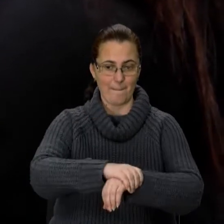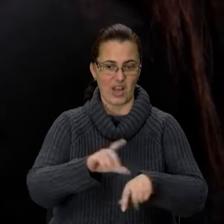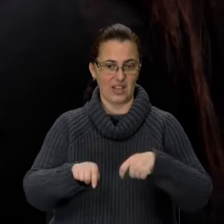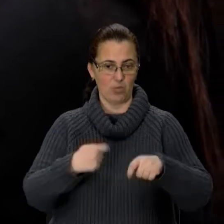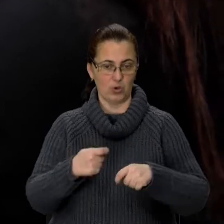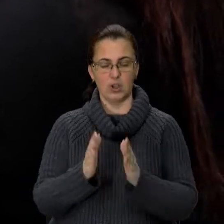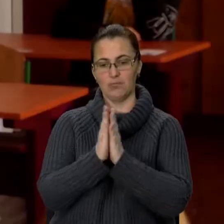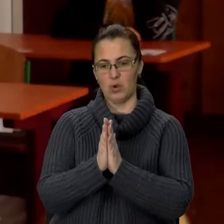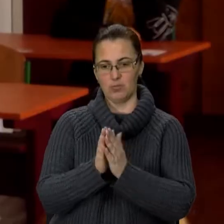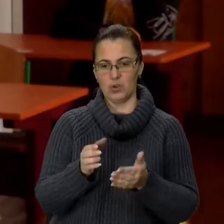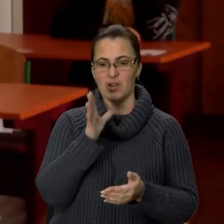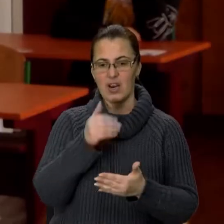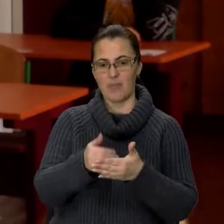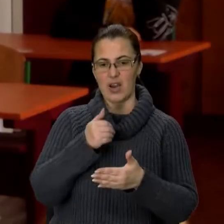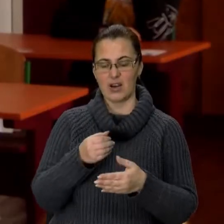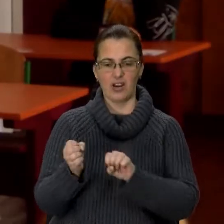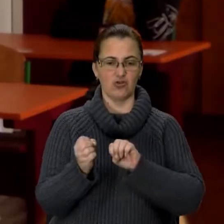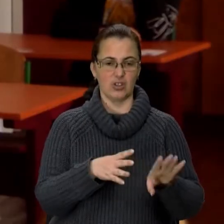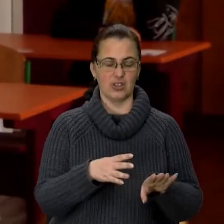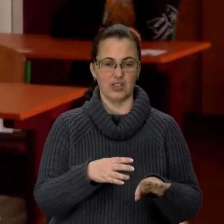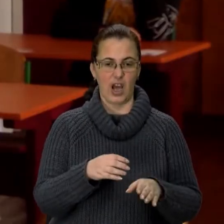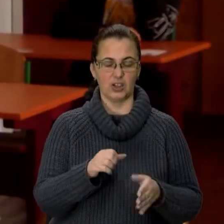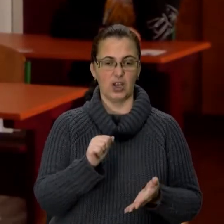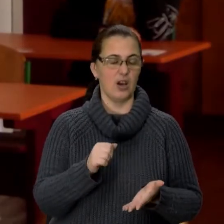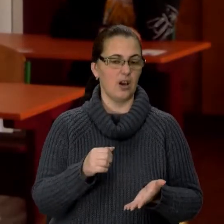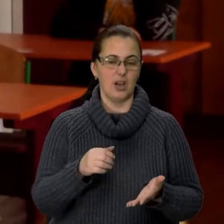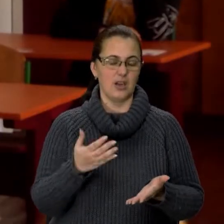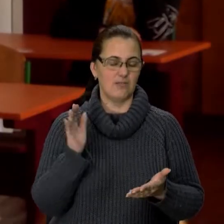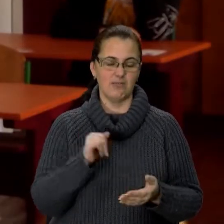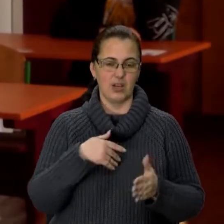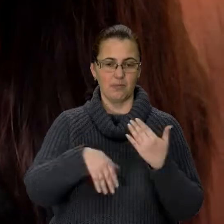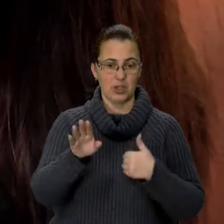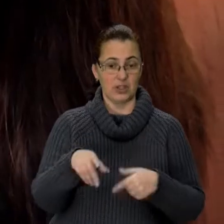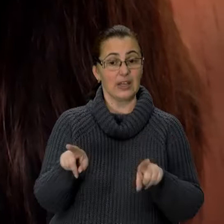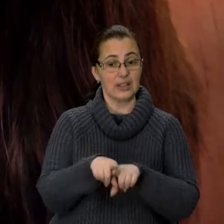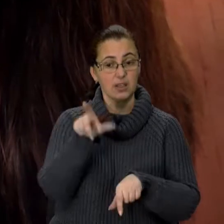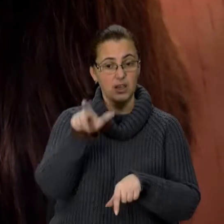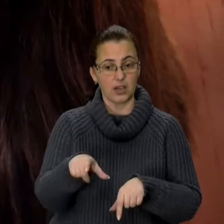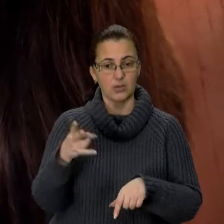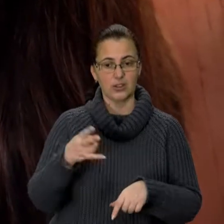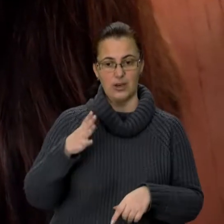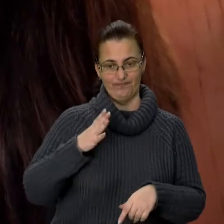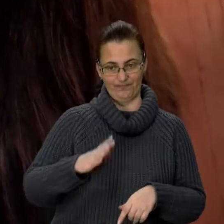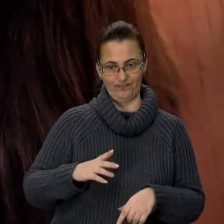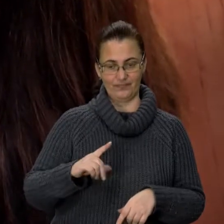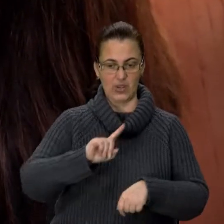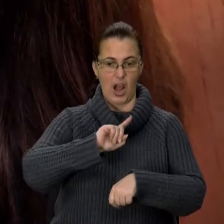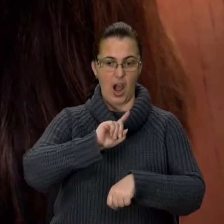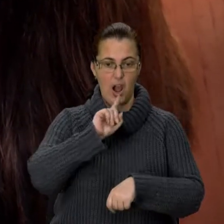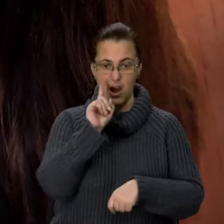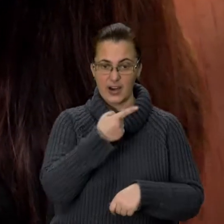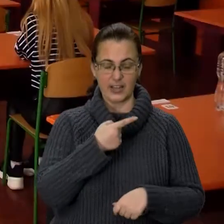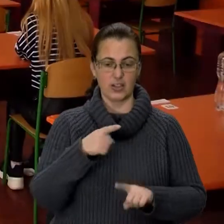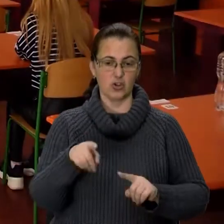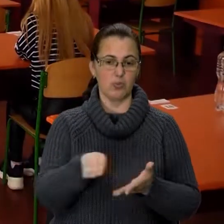попросять дочасно здати роботу та залишити аудиторію. І тоді такому абітурієнтові доведеться очікувати рік на можливість скласти ЗНО